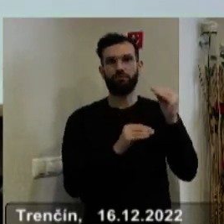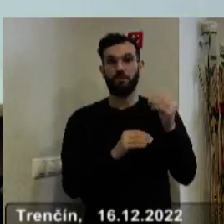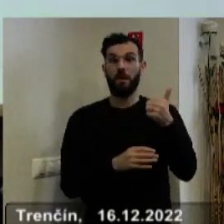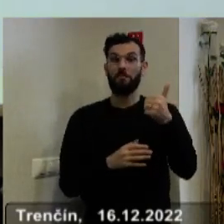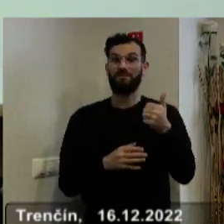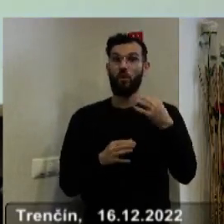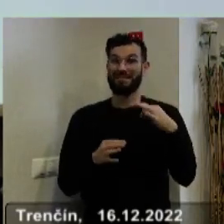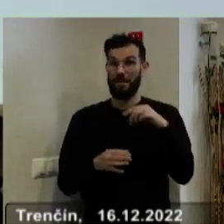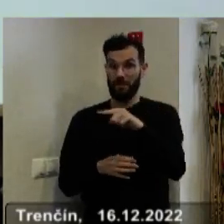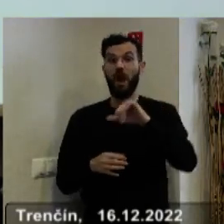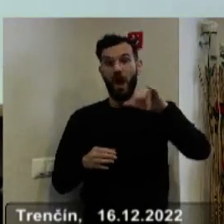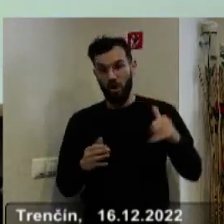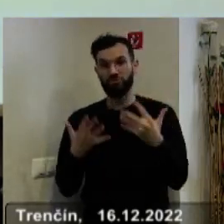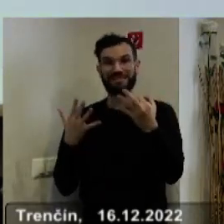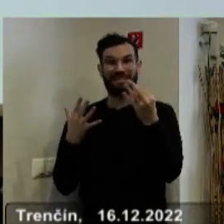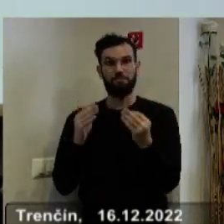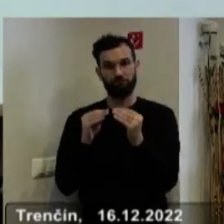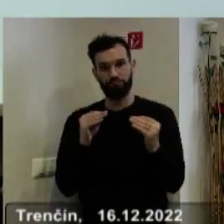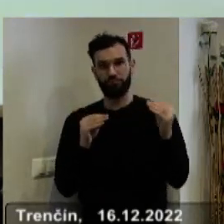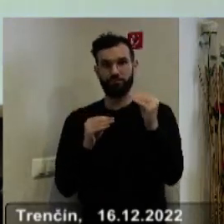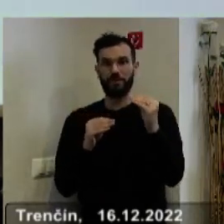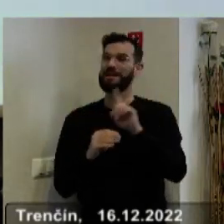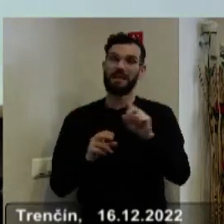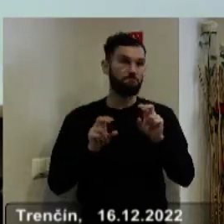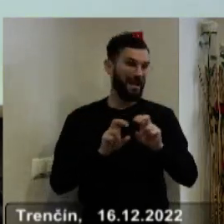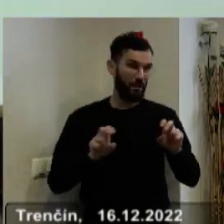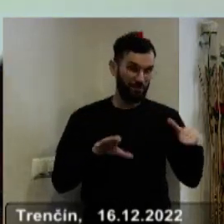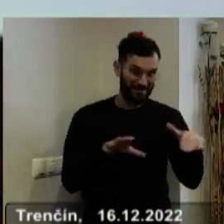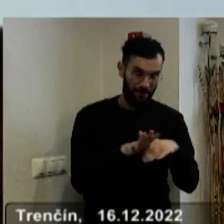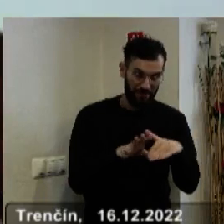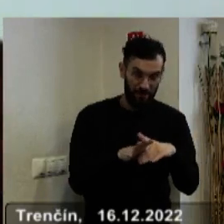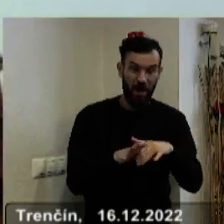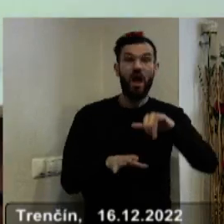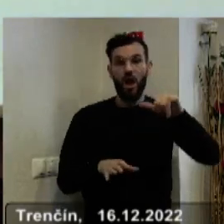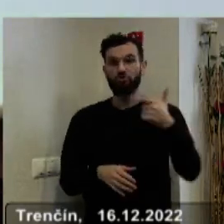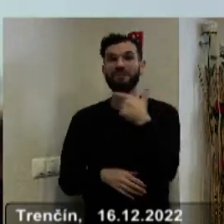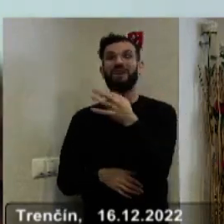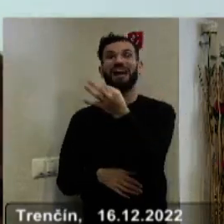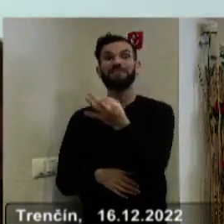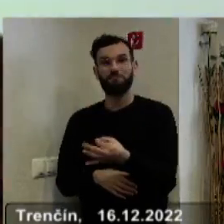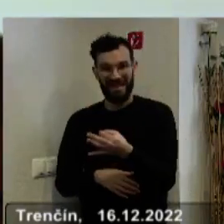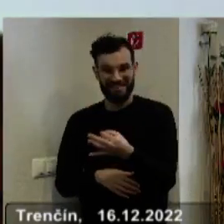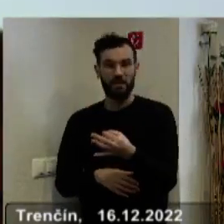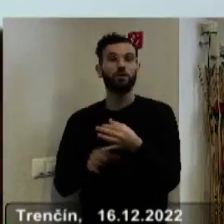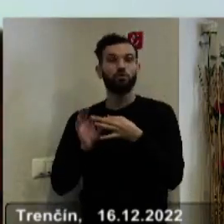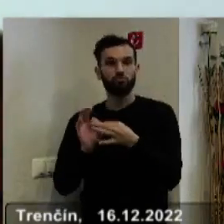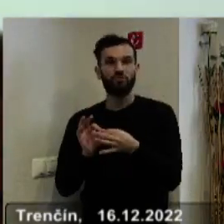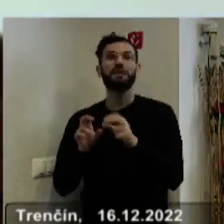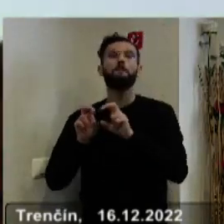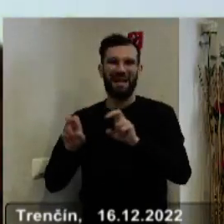sa zvýšia o ďalších 10 % tarifné platy neperiologických zamestnancov a o ďalších 12 % tarifné platy